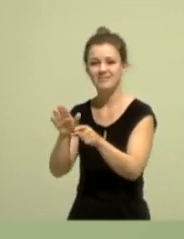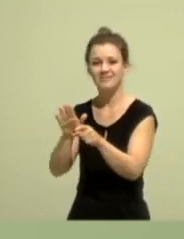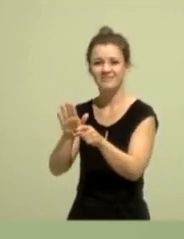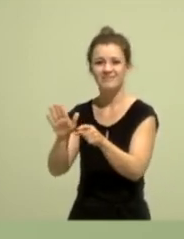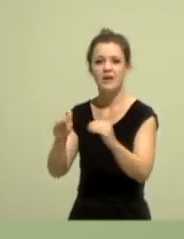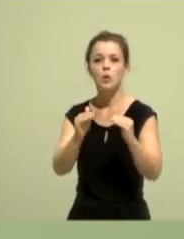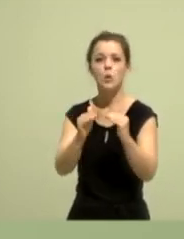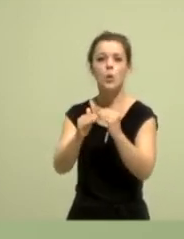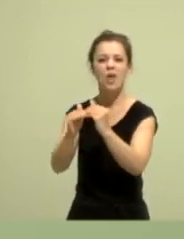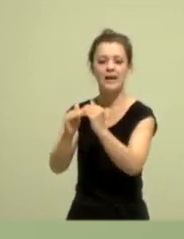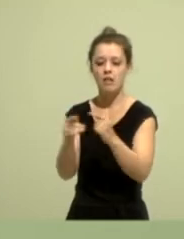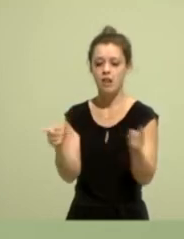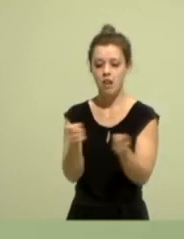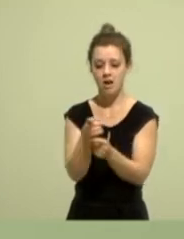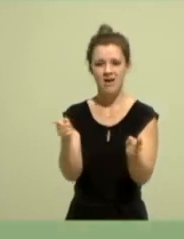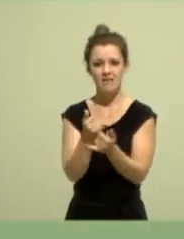einzuholen?